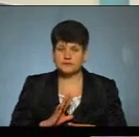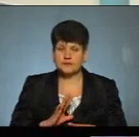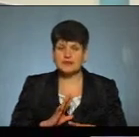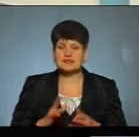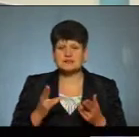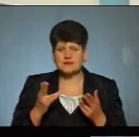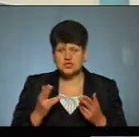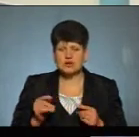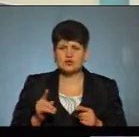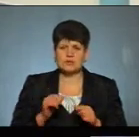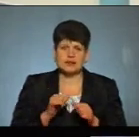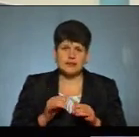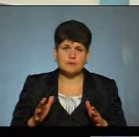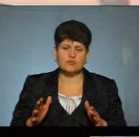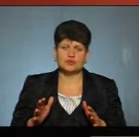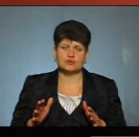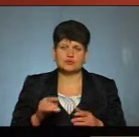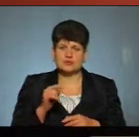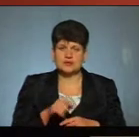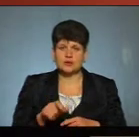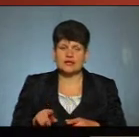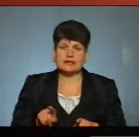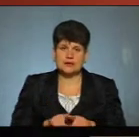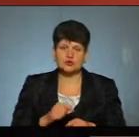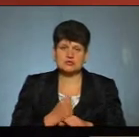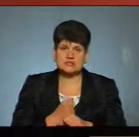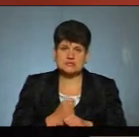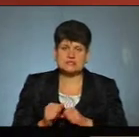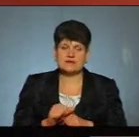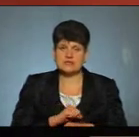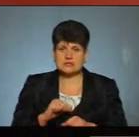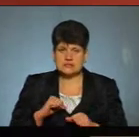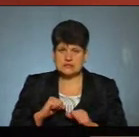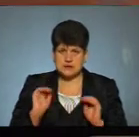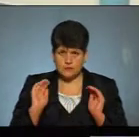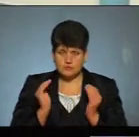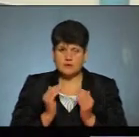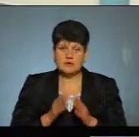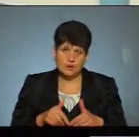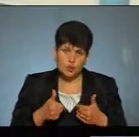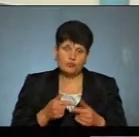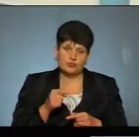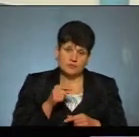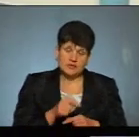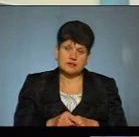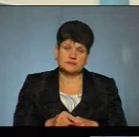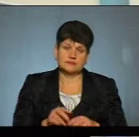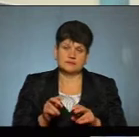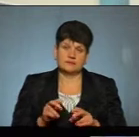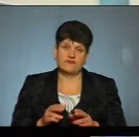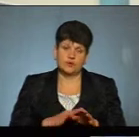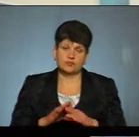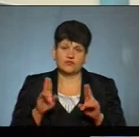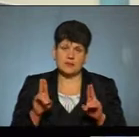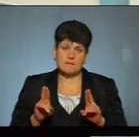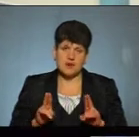Звичайно, що ми не можемо тих людей також заставити самі ізольовуватись, але ми їм рекомендуємо дотриматися цих правил,